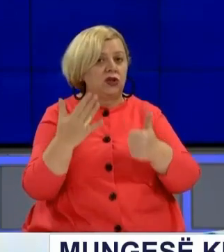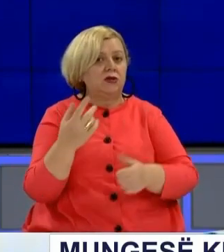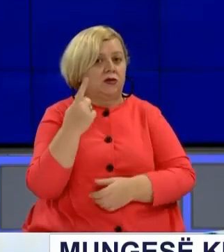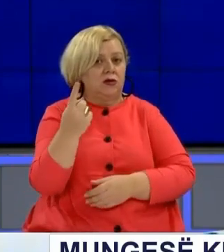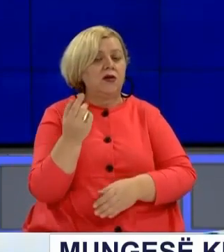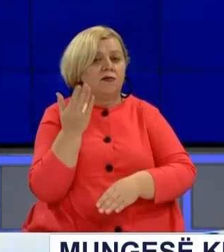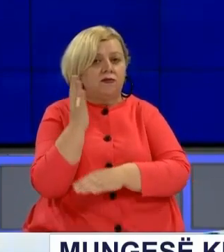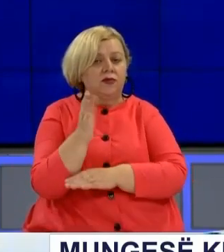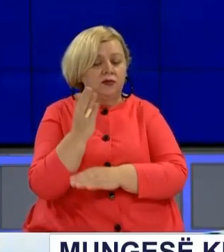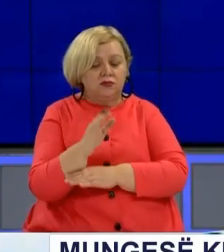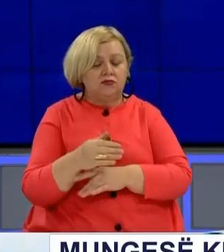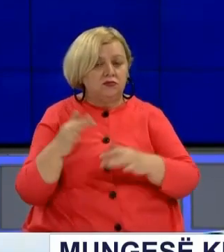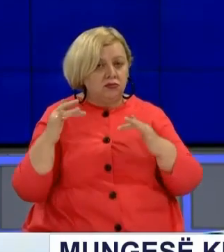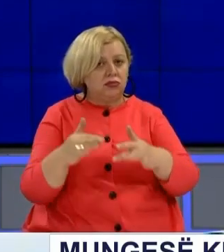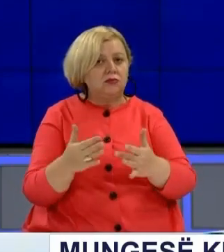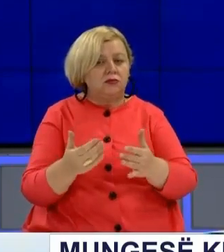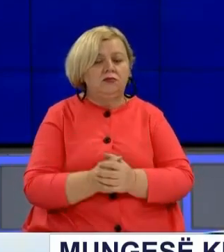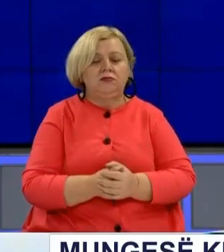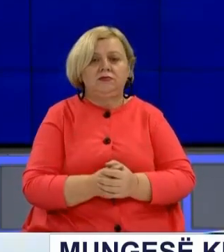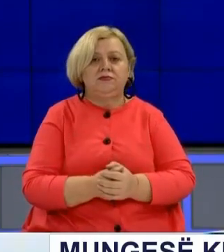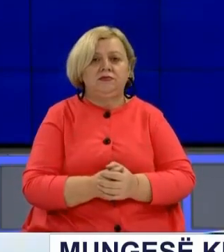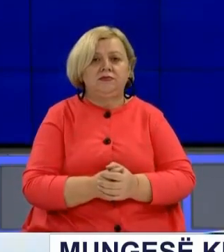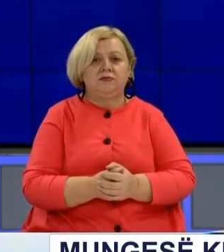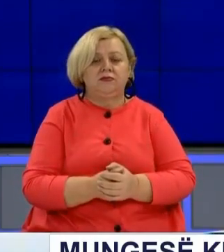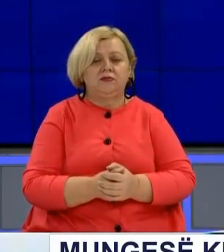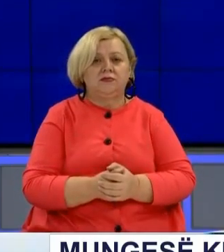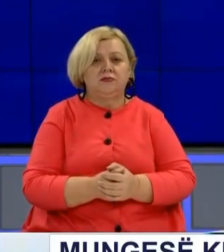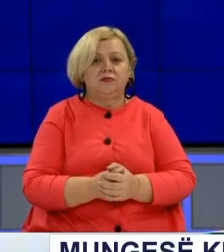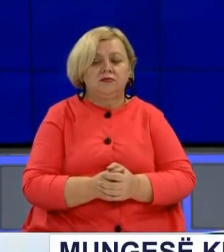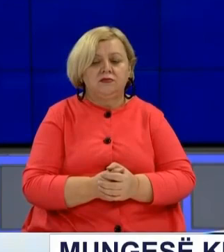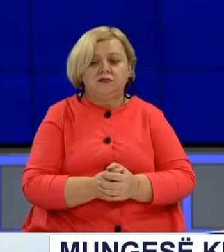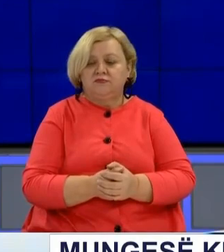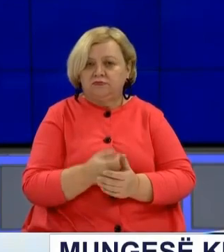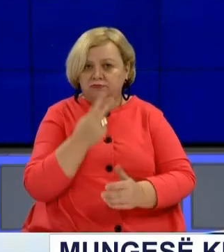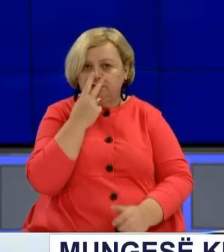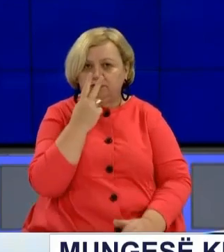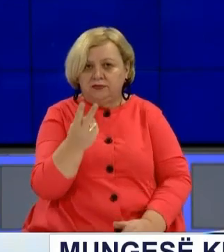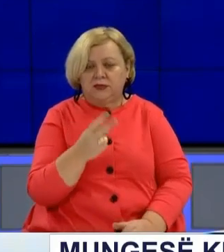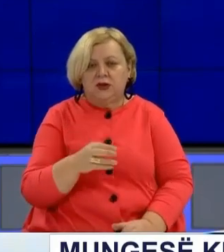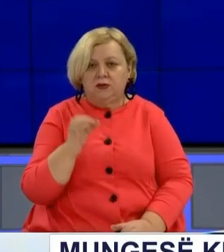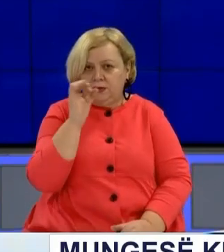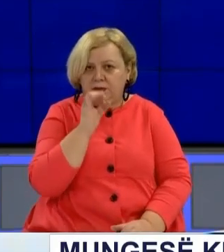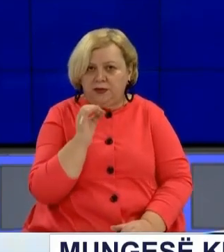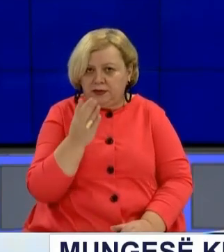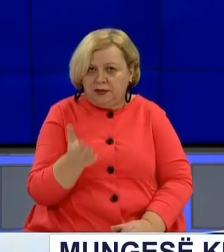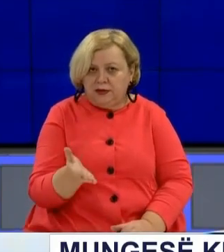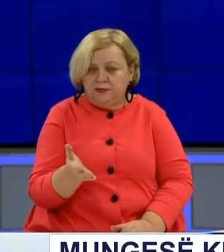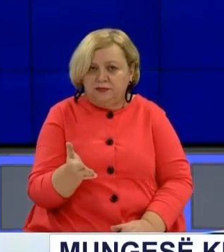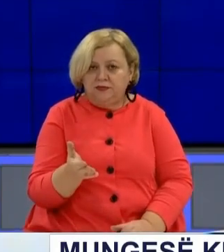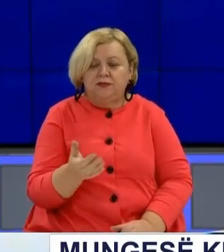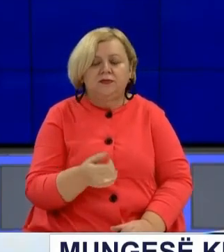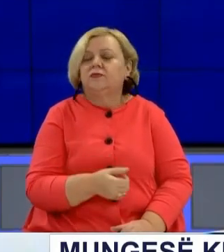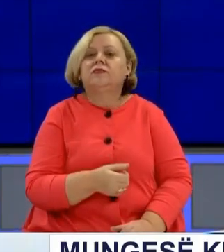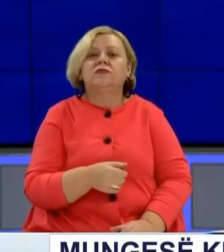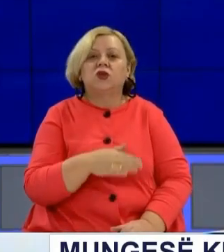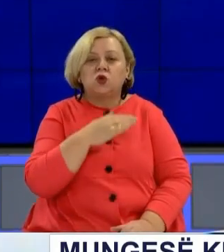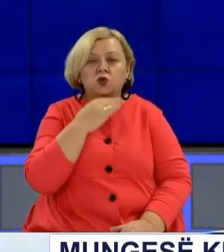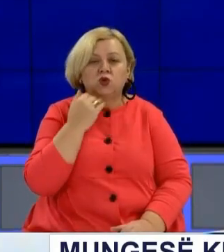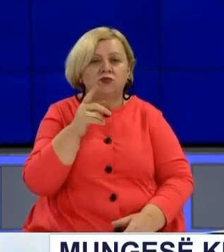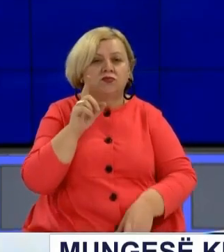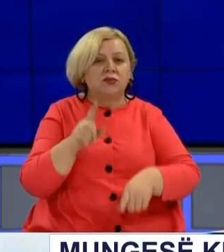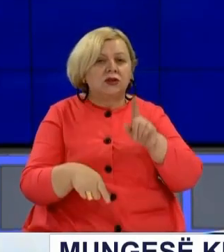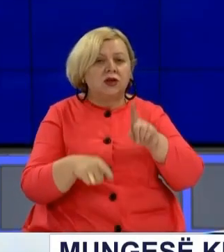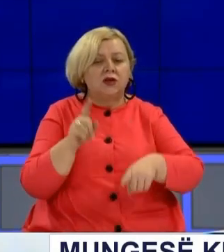njëtë deputente shtë të praneshëm, cilat marën pjesë dhe votohën. Në kemi parë që kjo nuk ka ndodhur dhere më tani, dhe në shumë raste,